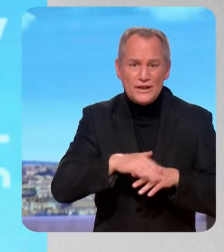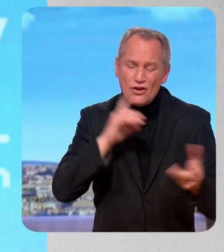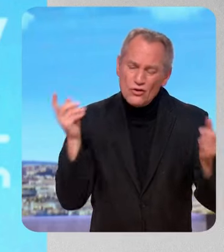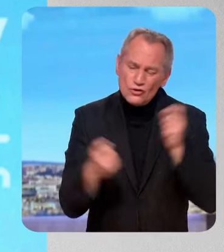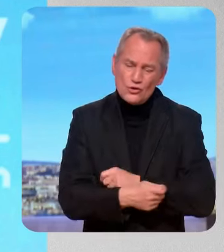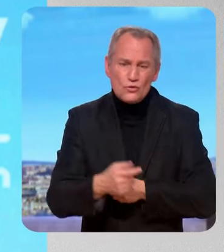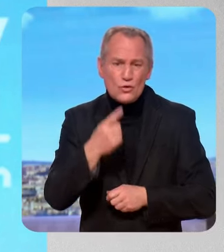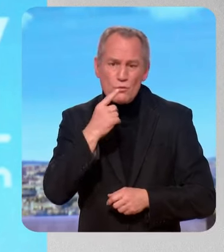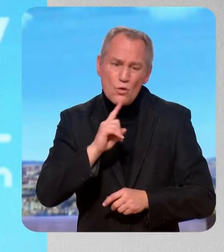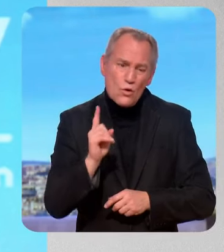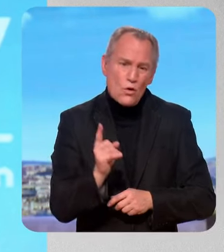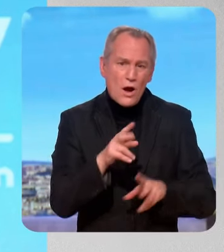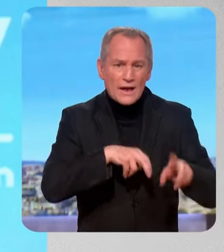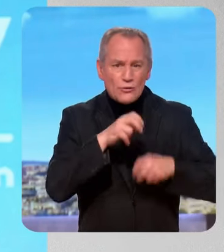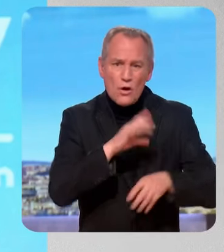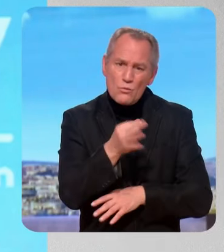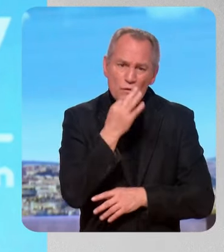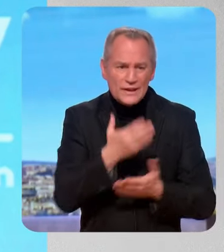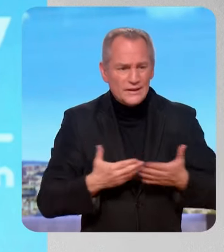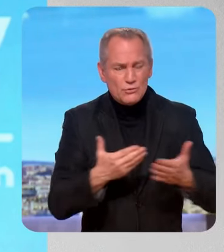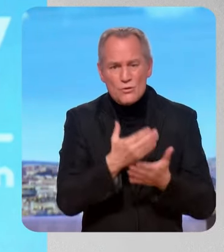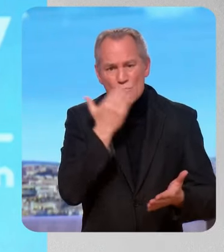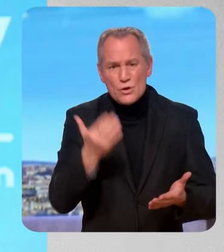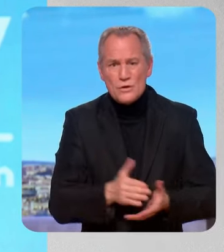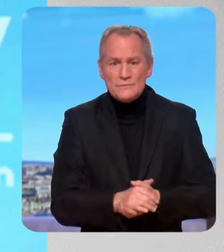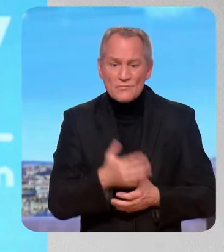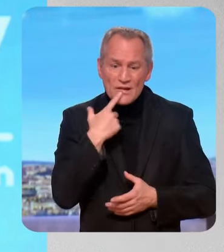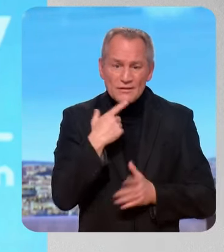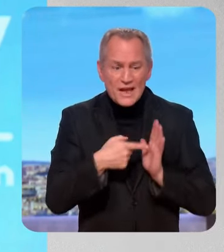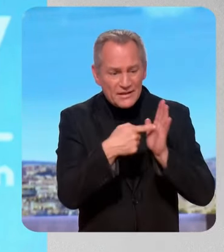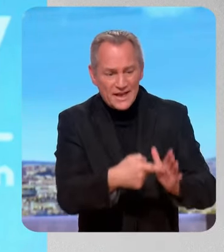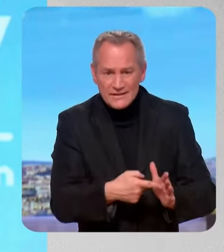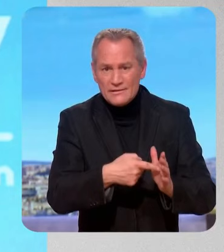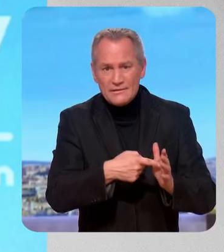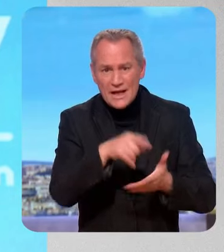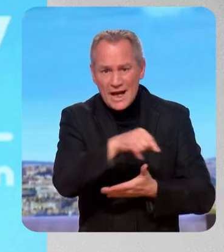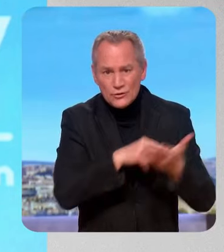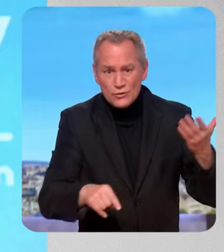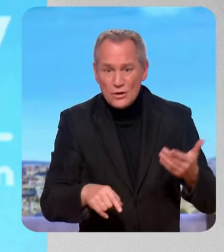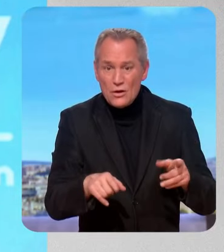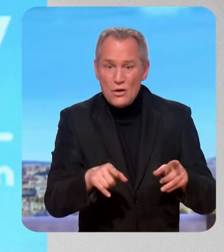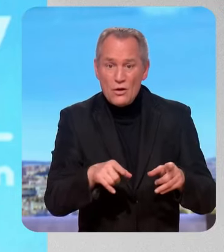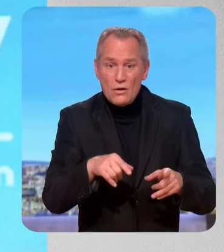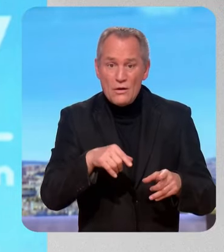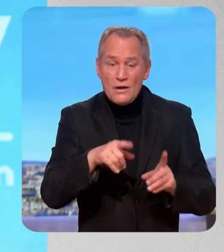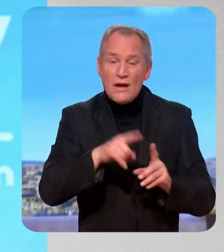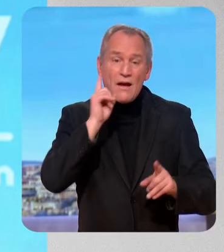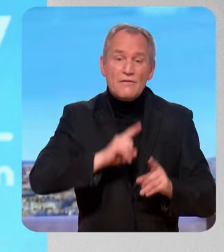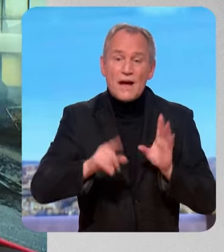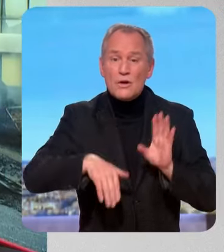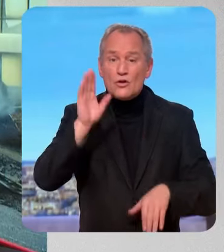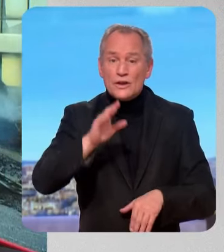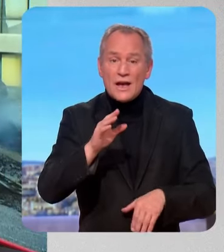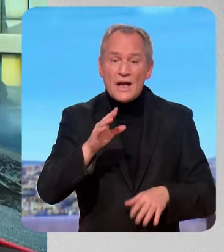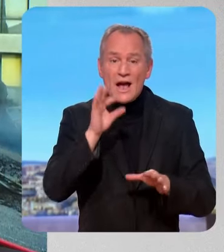bénéficie aux agriculteurs. Ça implique d'abolir certaines dettes, celles de la MESA, comme le propose Marie Toussaint, candidate aux élections